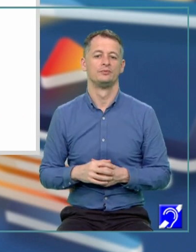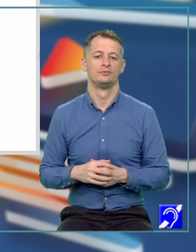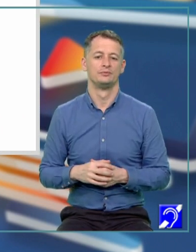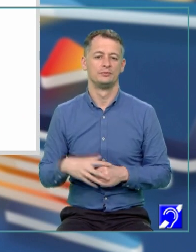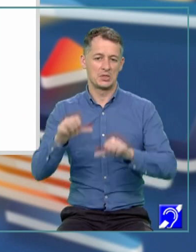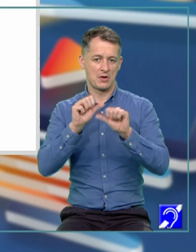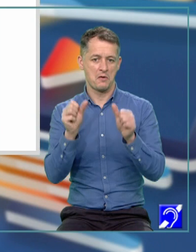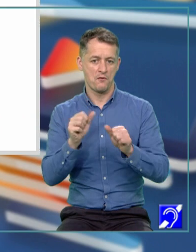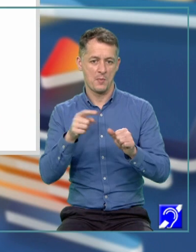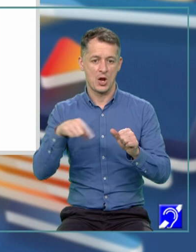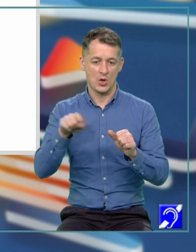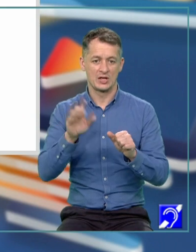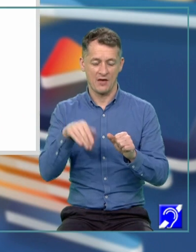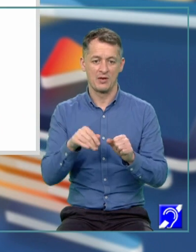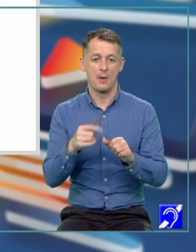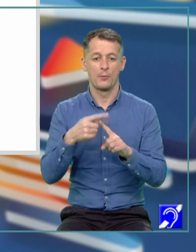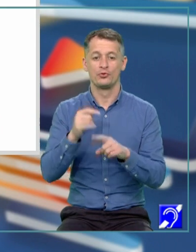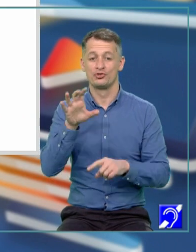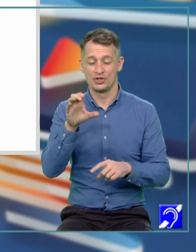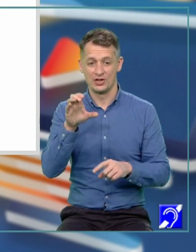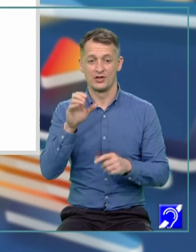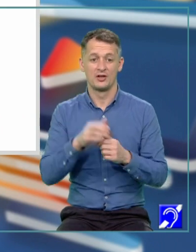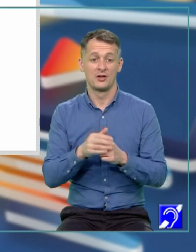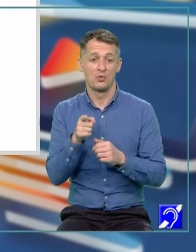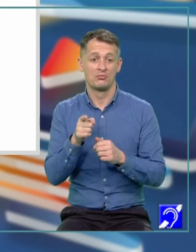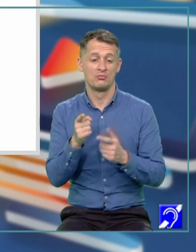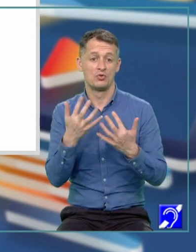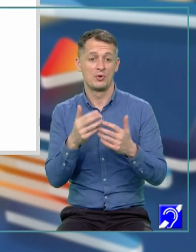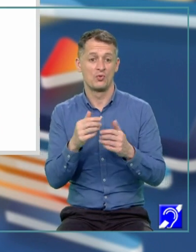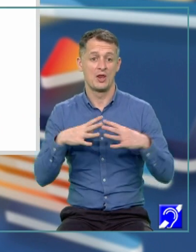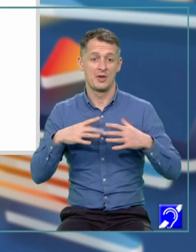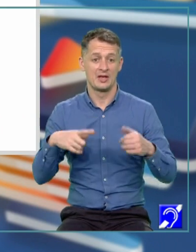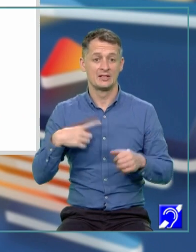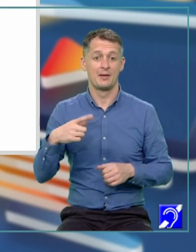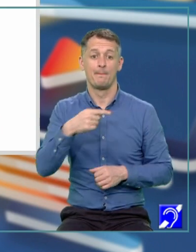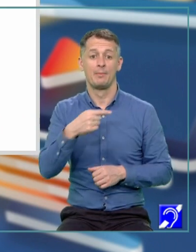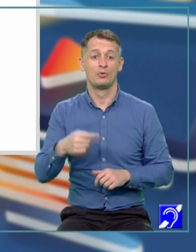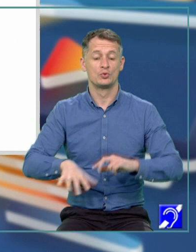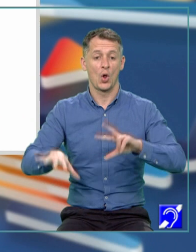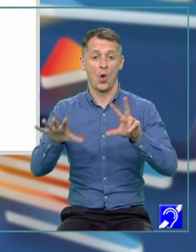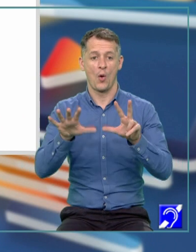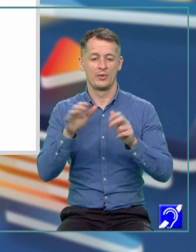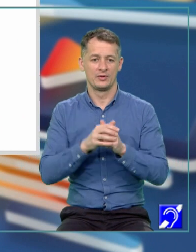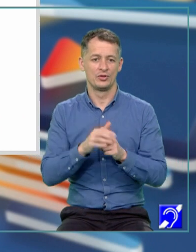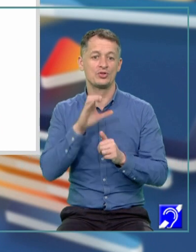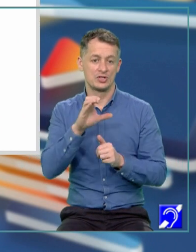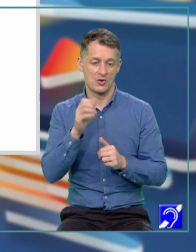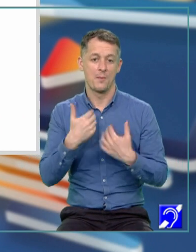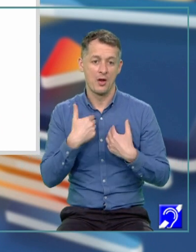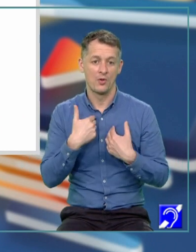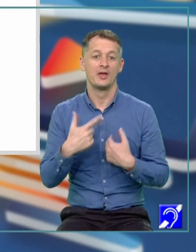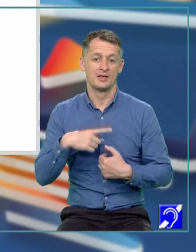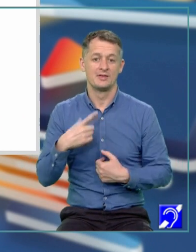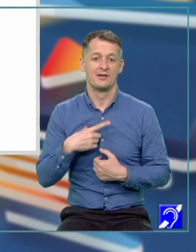noastră avem plus C, ori aici termenul liber este minus 8, deci C-ul meu va fi